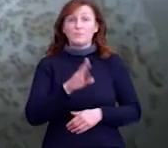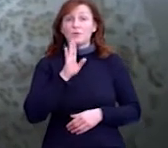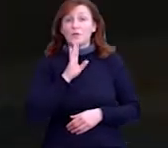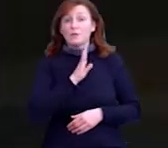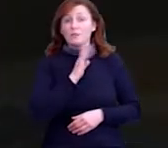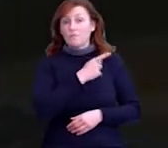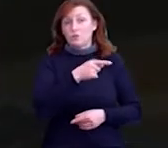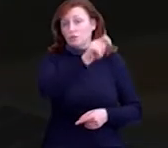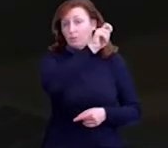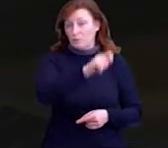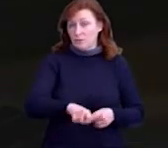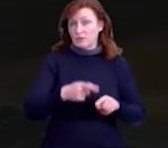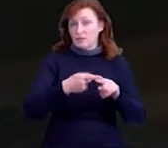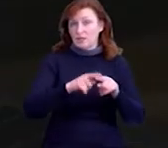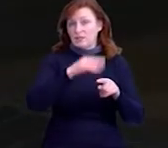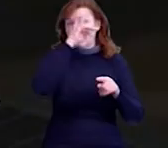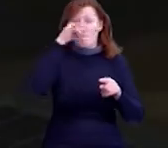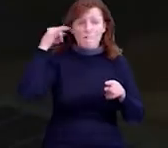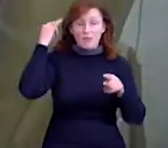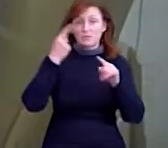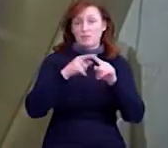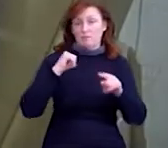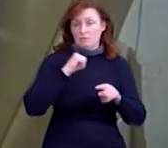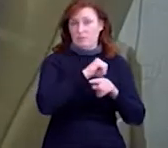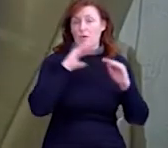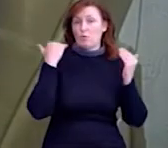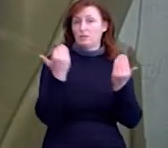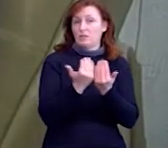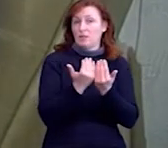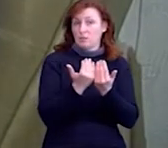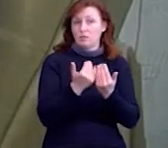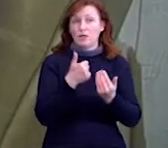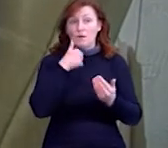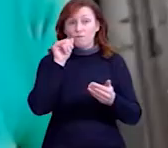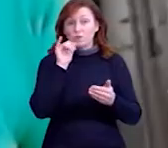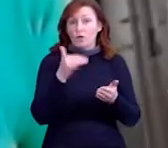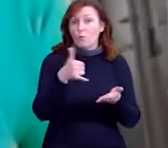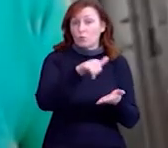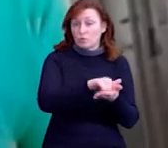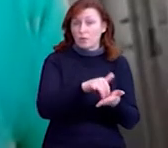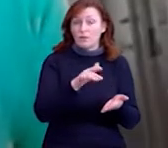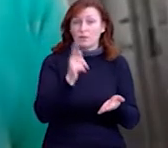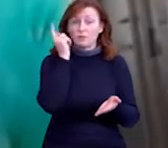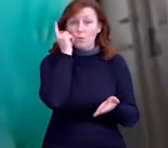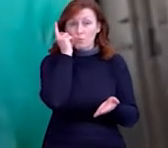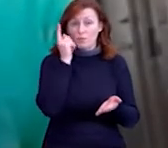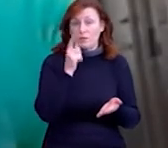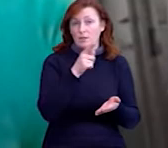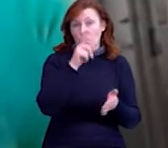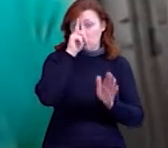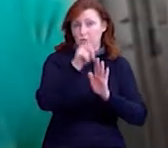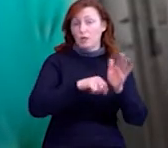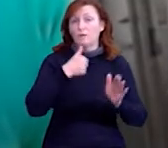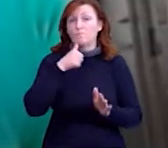повернулася з Мексики і нині на самоізоляції. Вдома. Про додаток вчора почула у новинах. Особисто я не маю ніяких проблем з тим, щоб